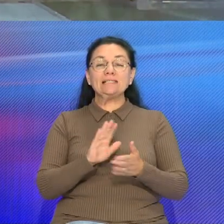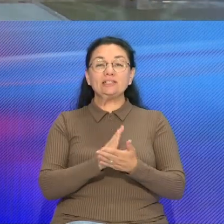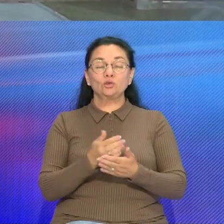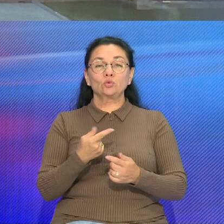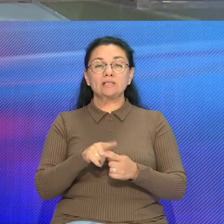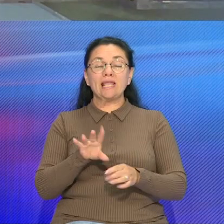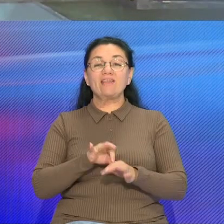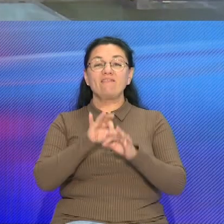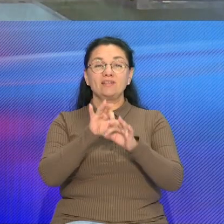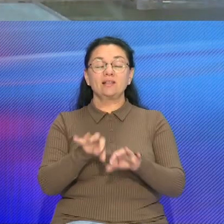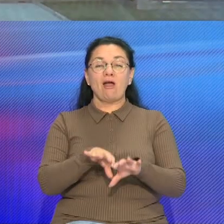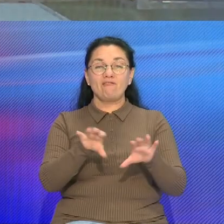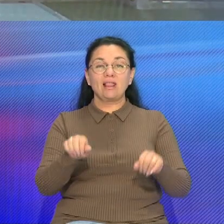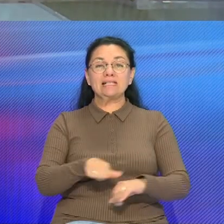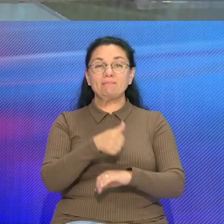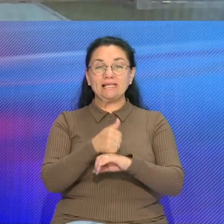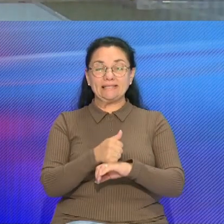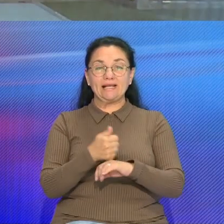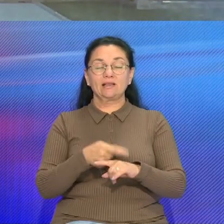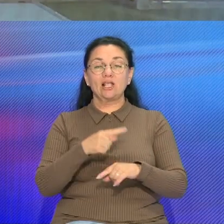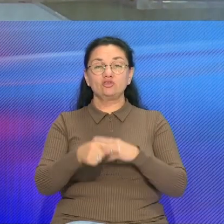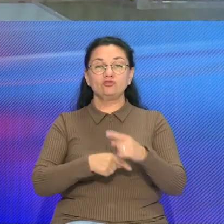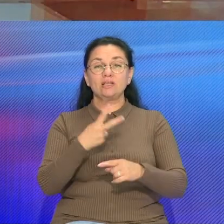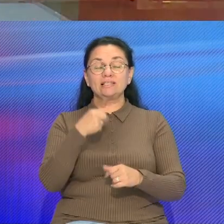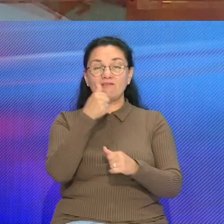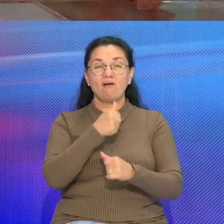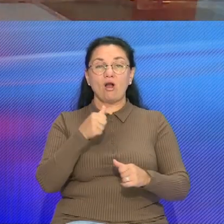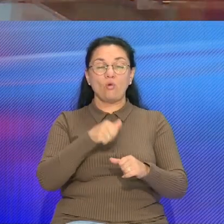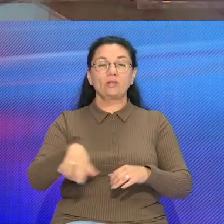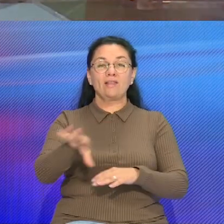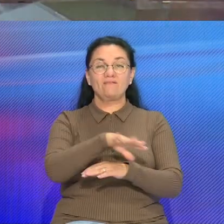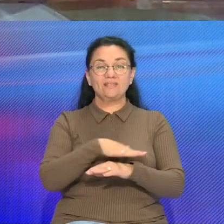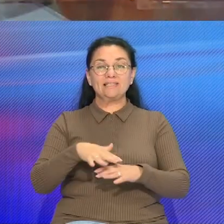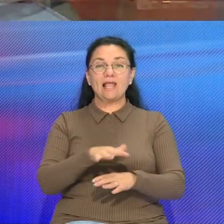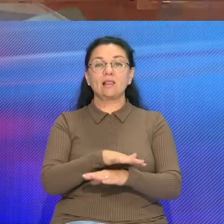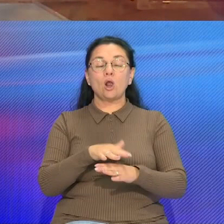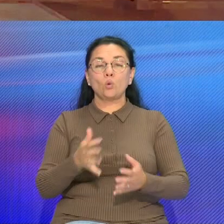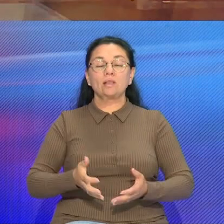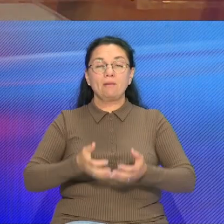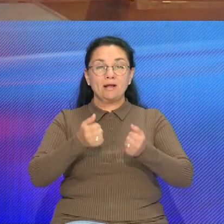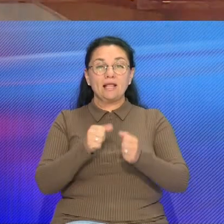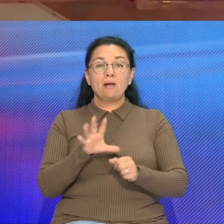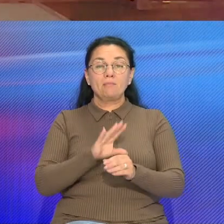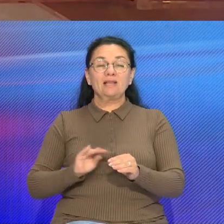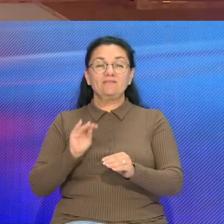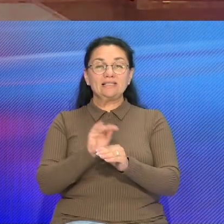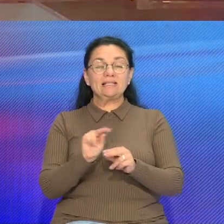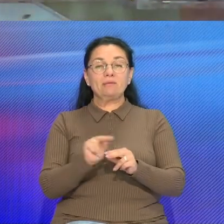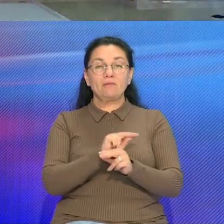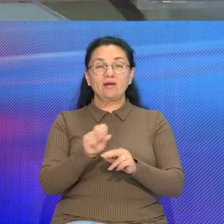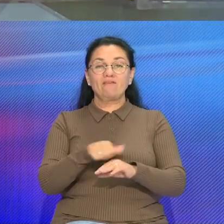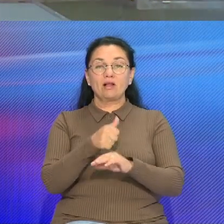увидена посада президента През два года выникло всенародные подтримки на референдуме, уносятся поправки у основный закон